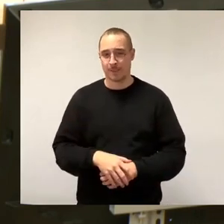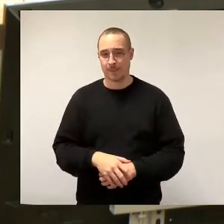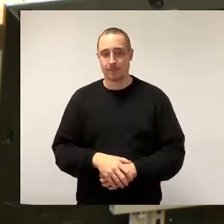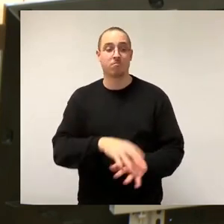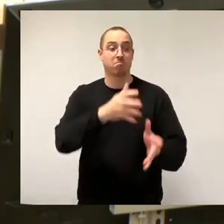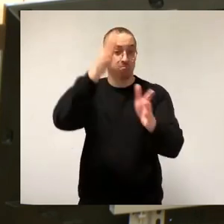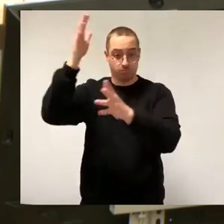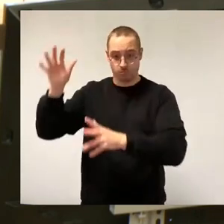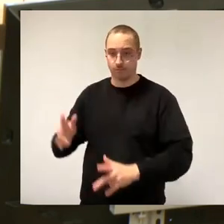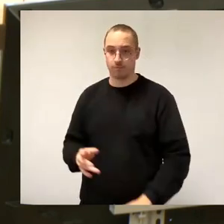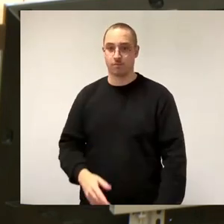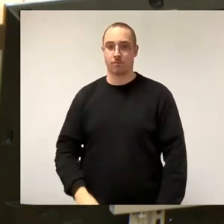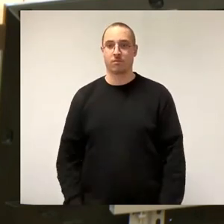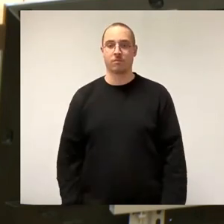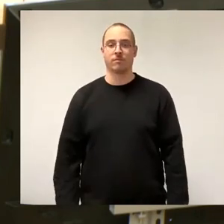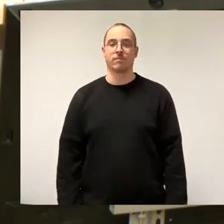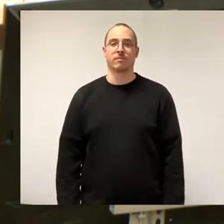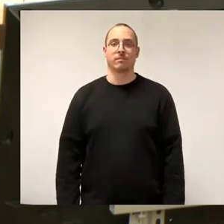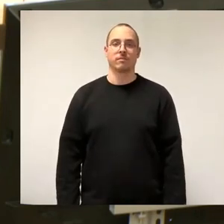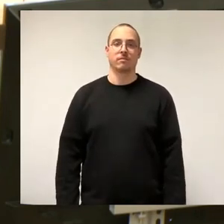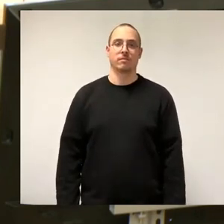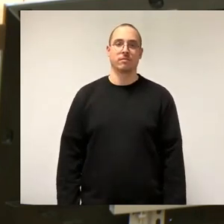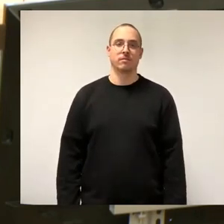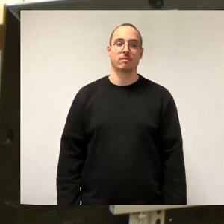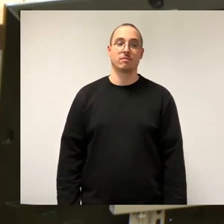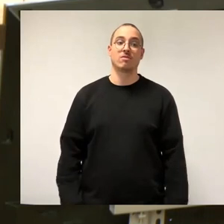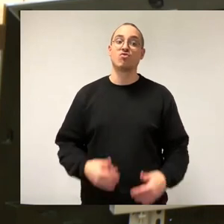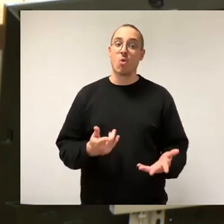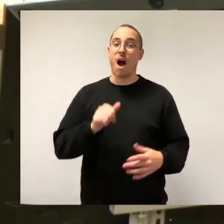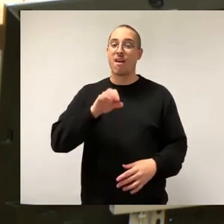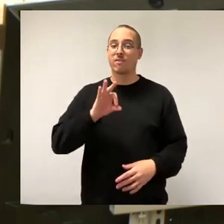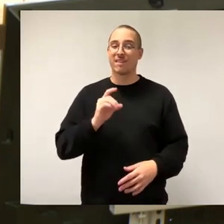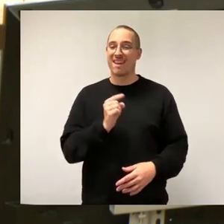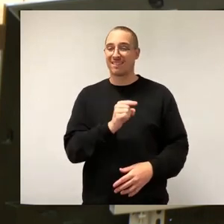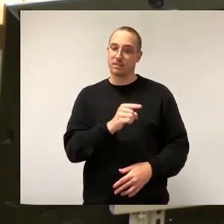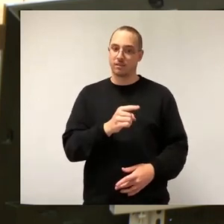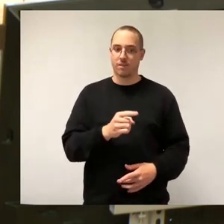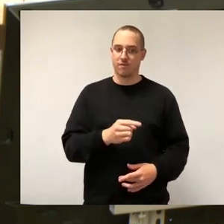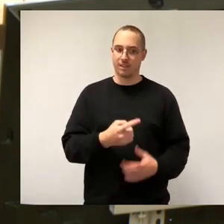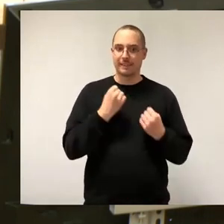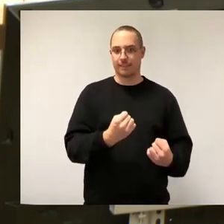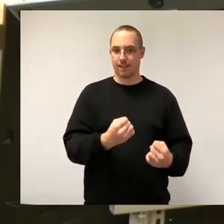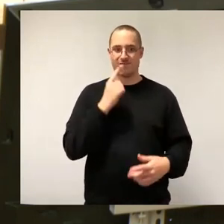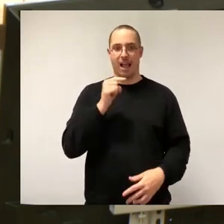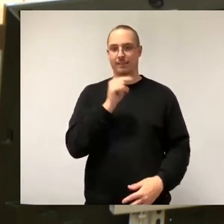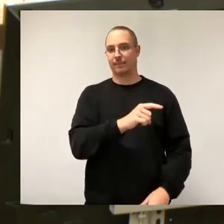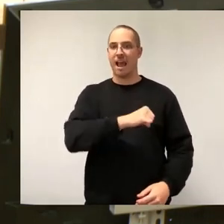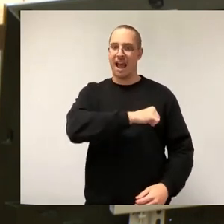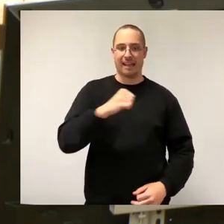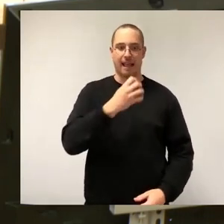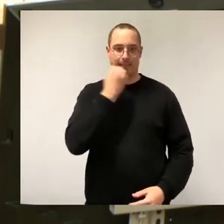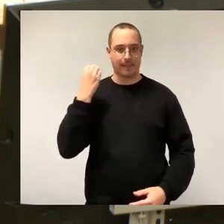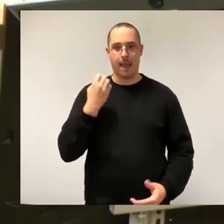Ein Sieg der als gesichert rechtsextrem eingestuften AfD wäre nicht nur politisch, sondern auch wirtschaftlich und sozial ein